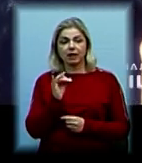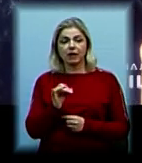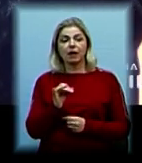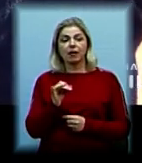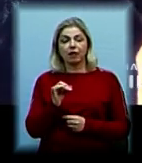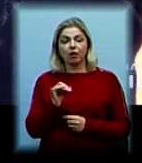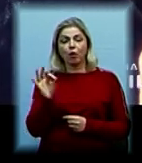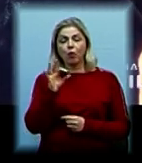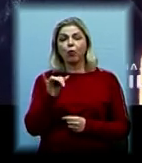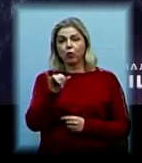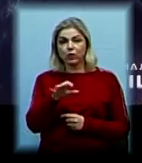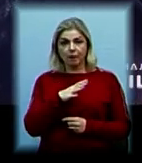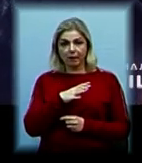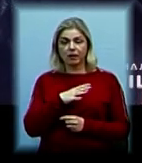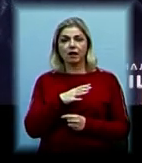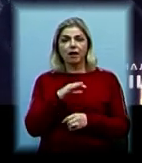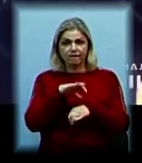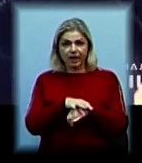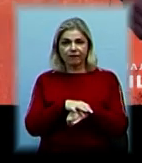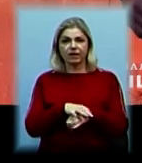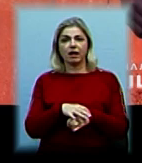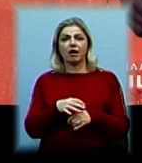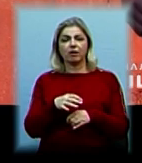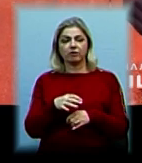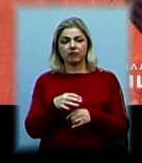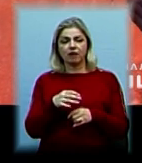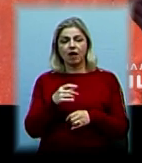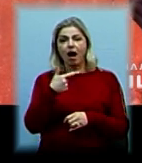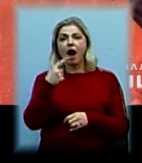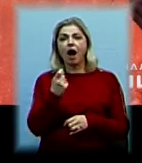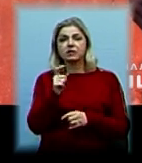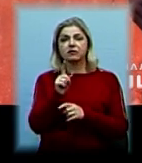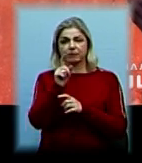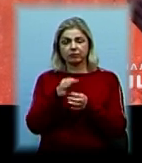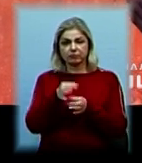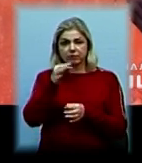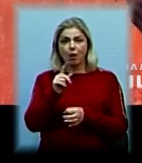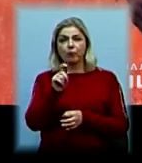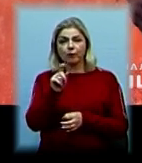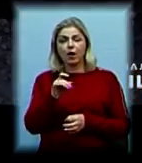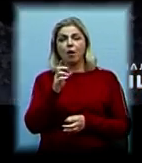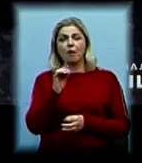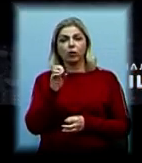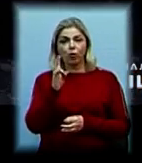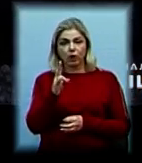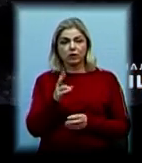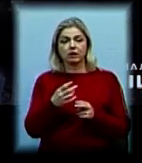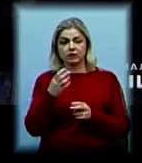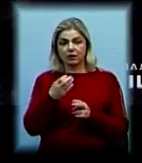них були виявлені знаряддя злочину. Це газові балони, за допомогою яких вони здійснювали